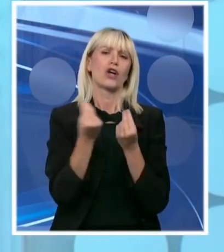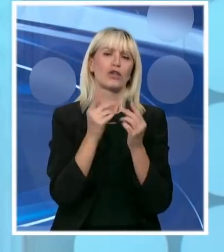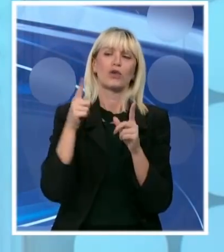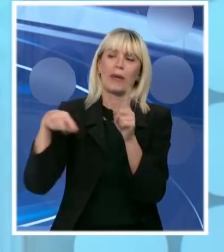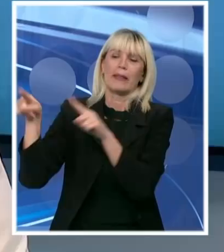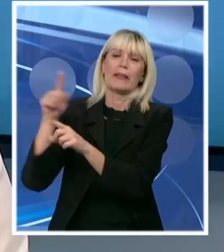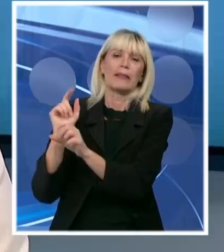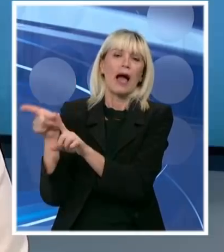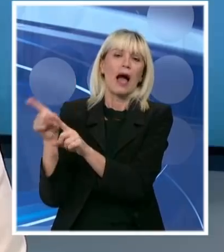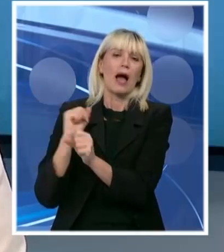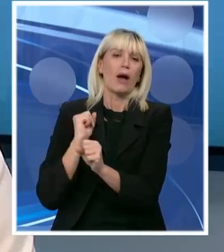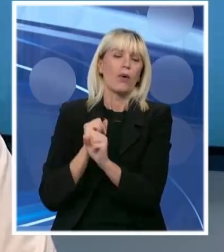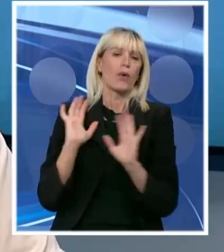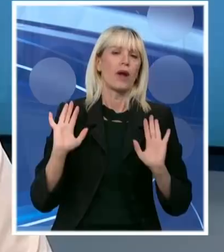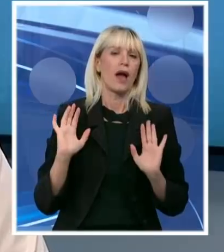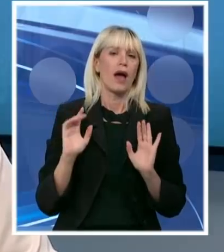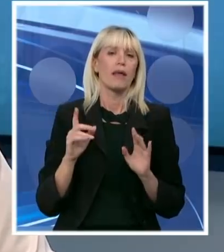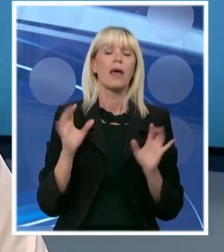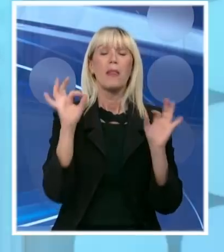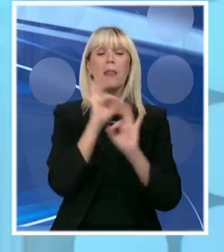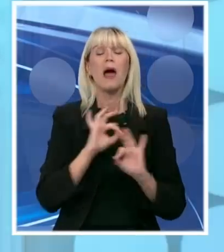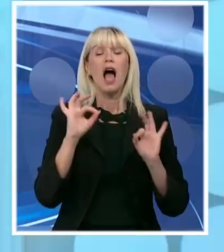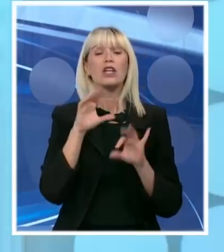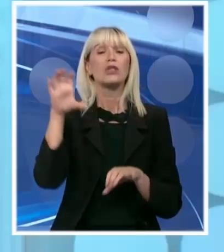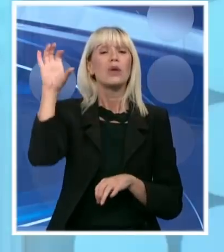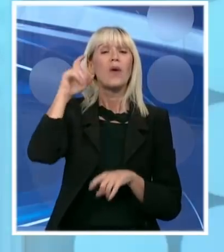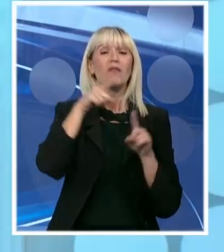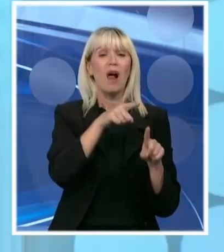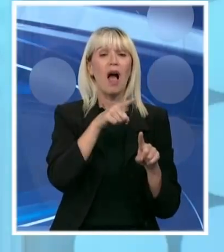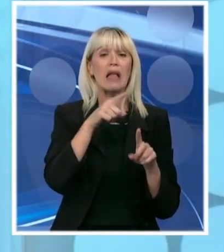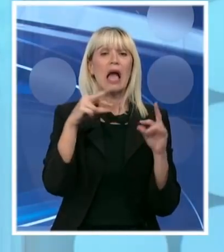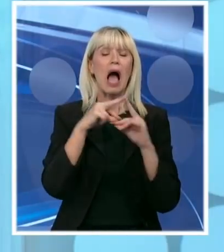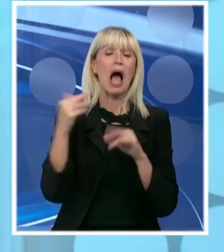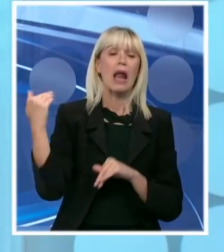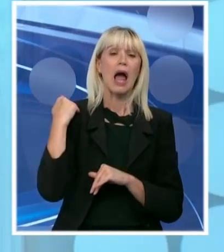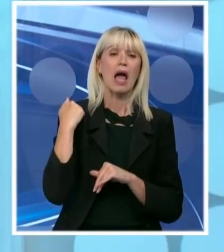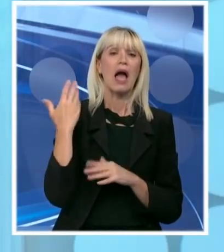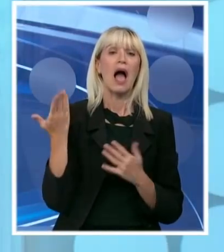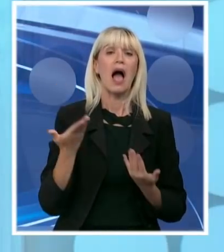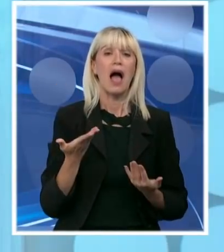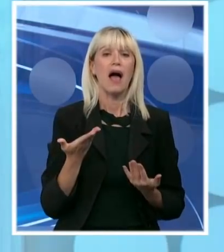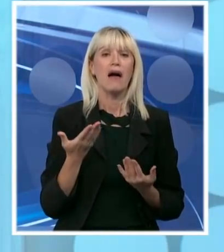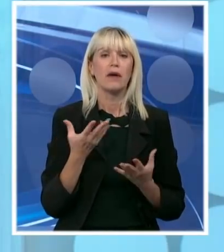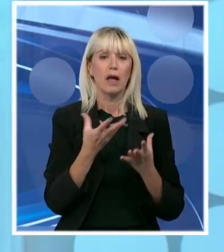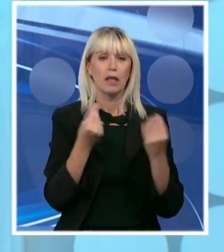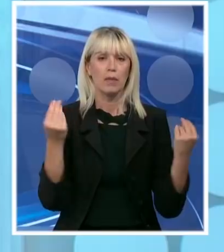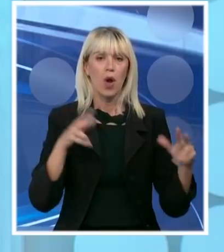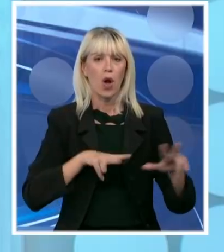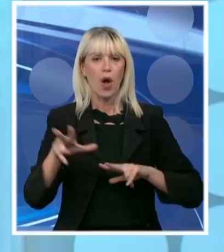Nažalost, u vladi kako me Ana obavestila, tri četvrtine ministara je na odmoru ili kao da je na odmoru, tako